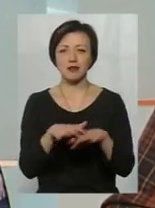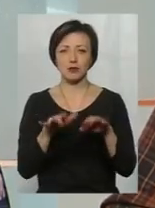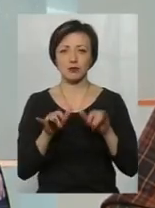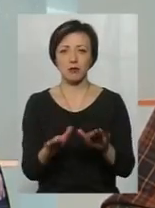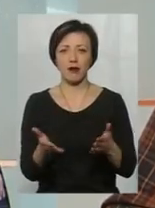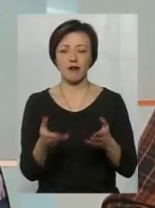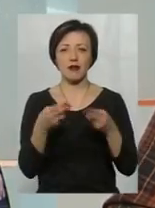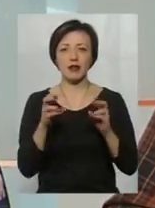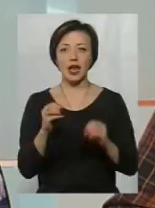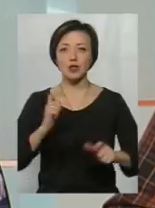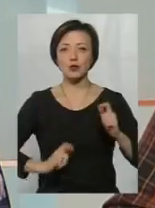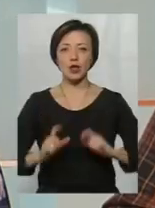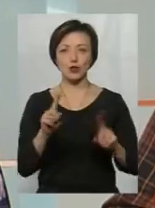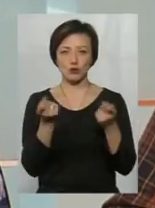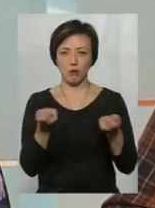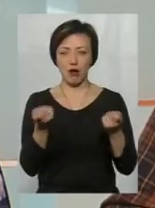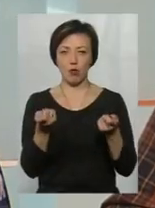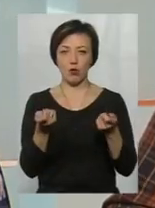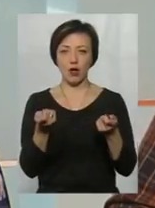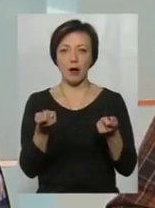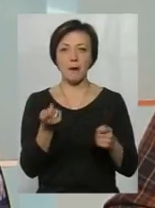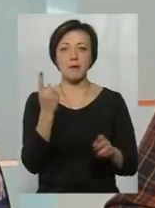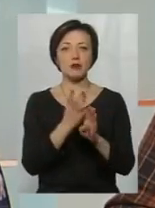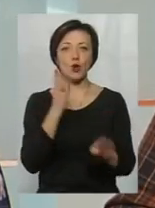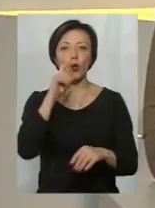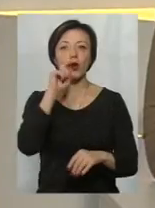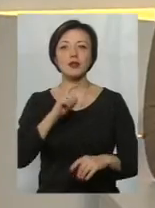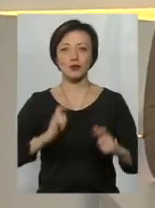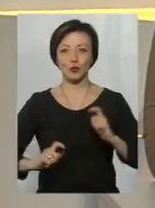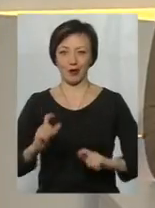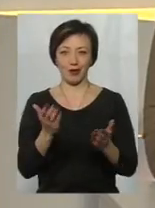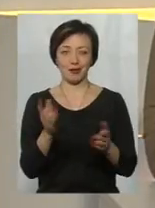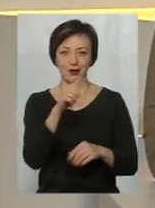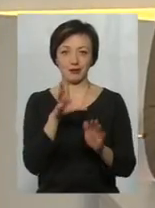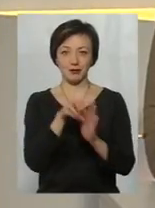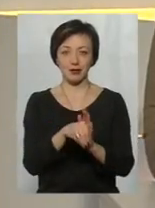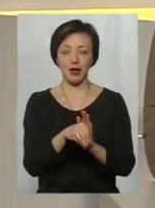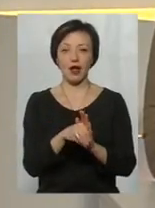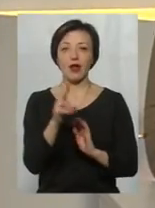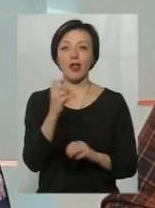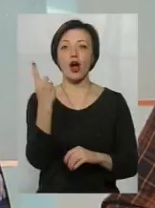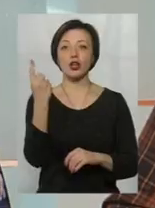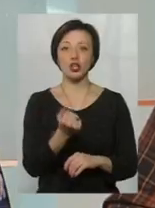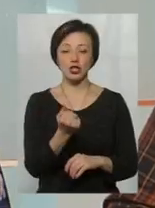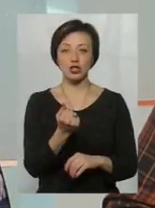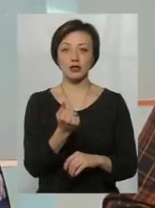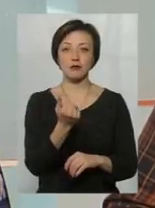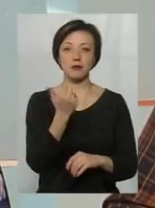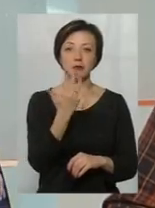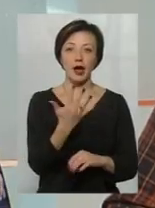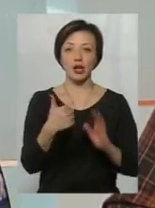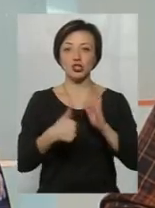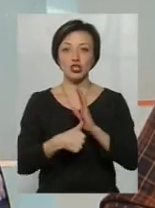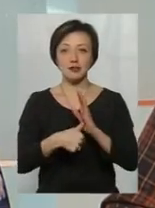де студентів дуже мало. Перед усім, то українські студенти, на тиждень п'ять-шість